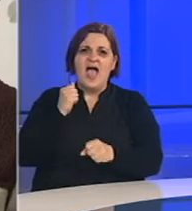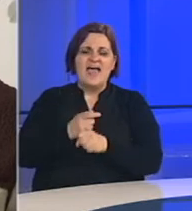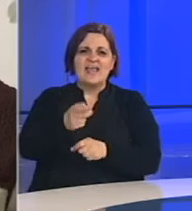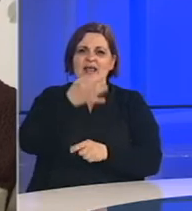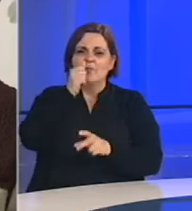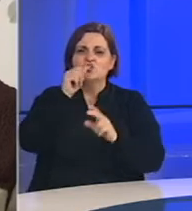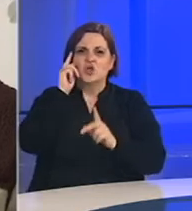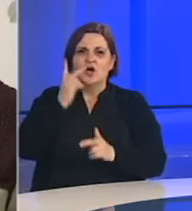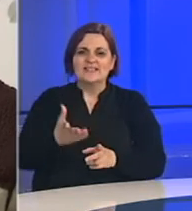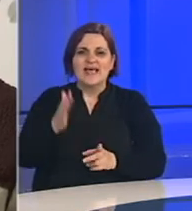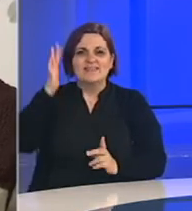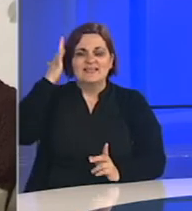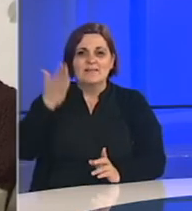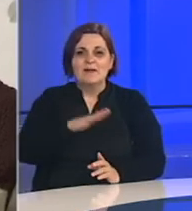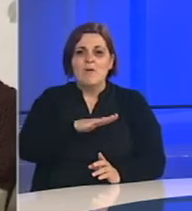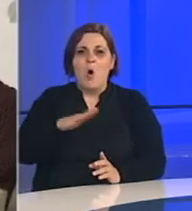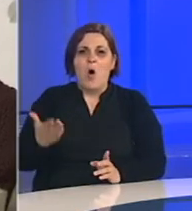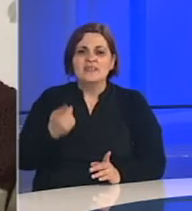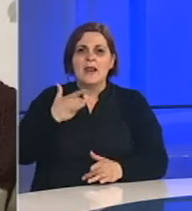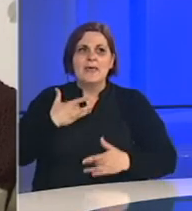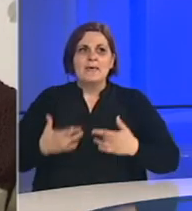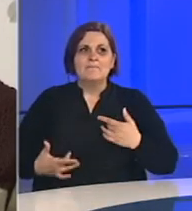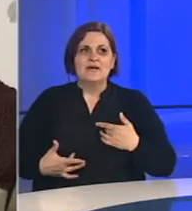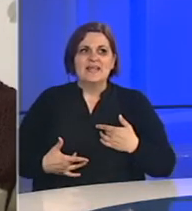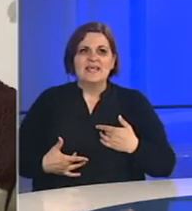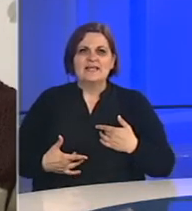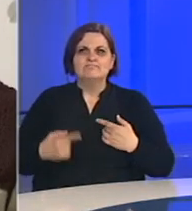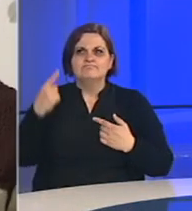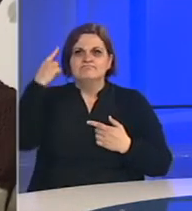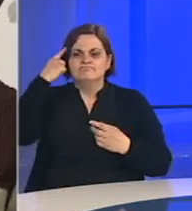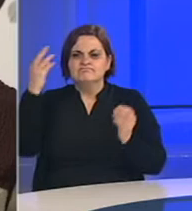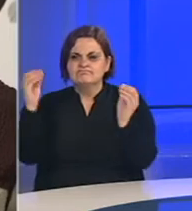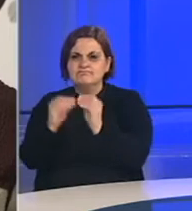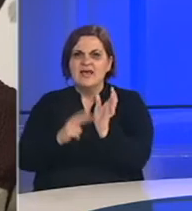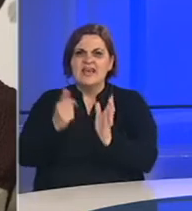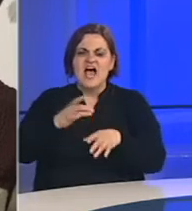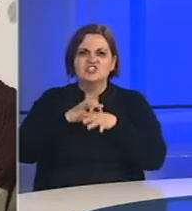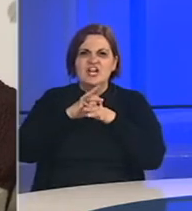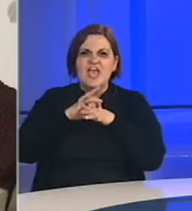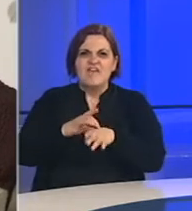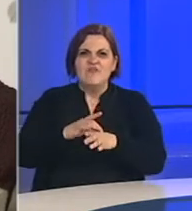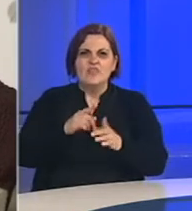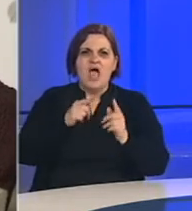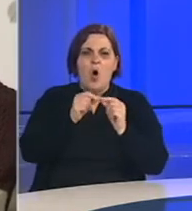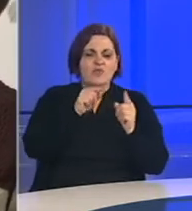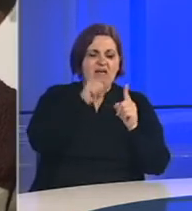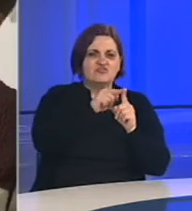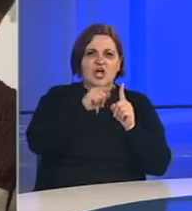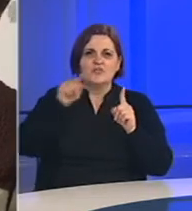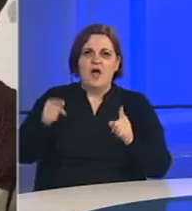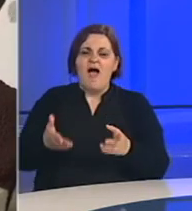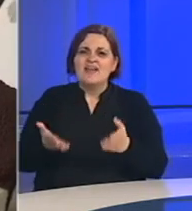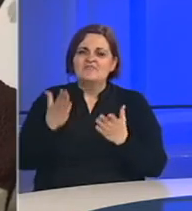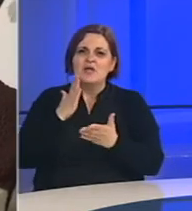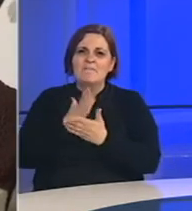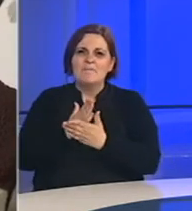najbolje što zna to je da se brine od djeci na jedan profesionalan smislen, struktuiran način vodi ih od tačke A, tačke B a najviše nam je bilo